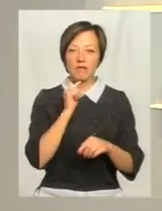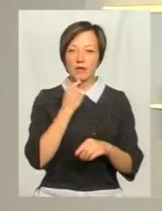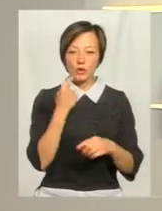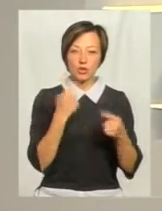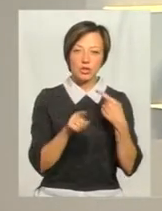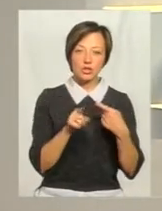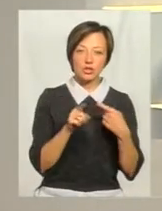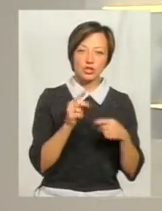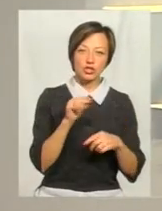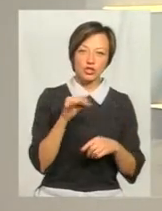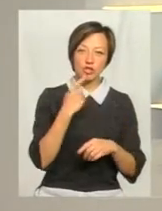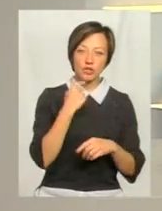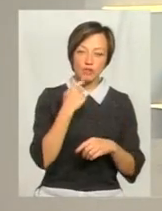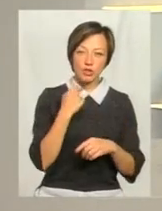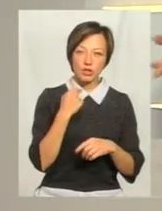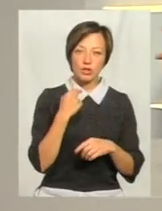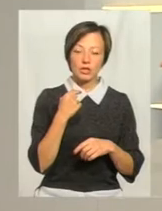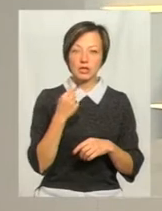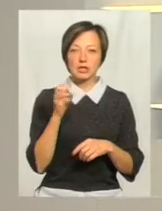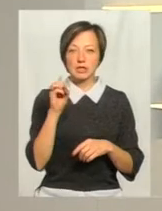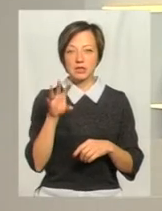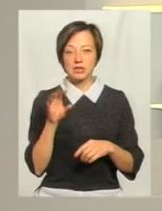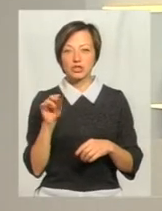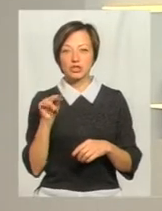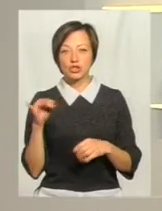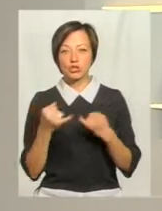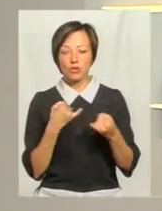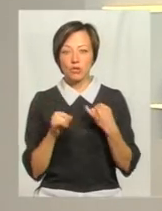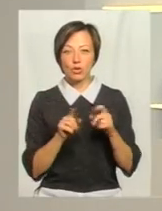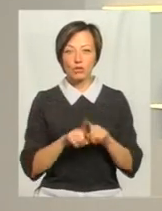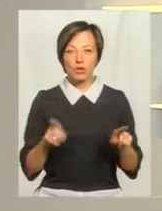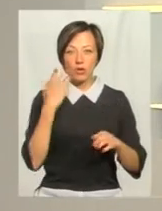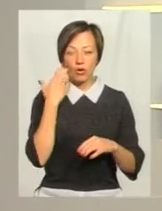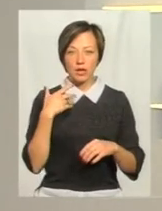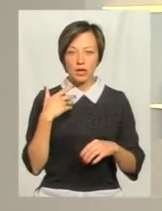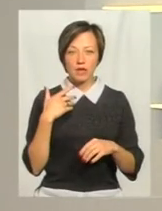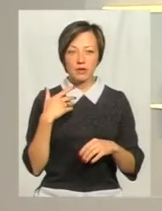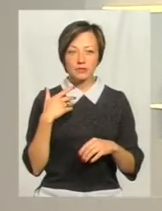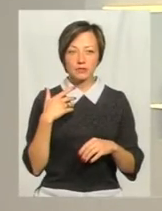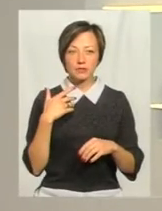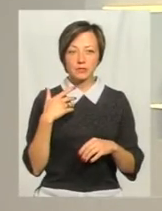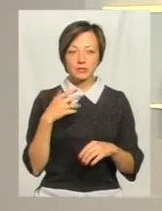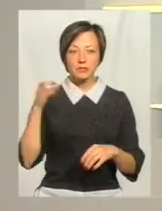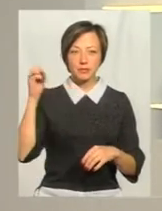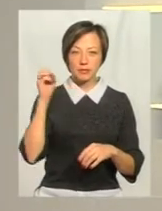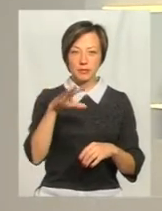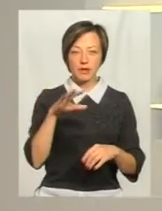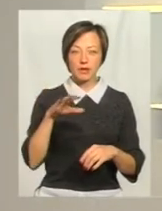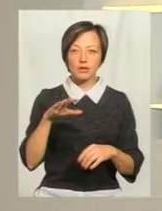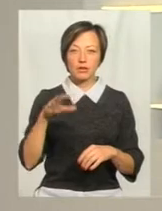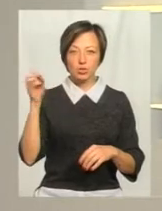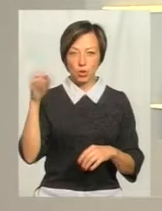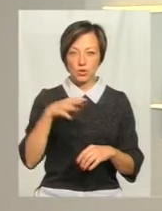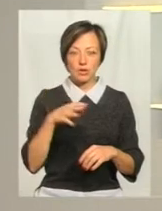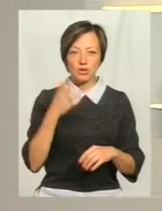розрізнити, чи то червоний сигнал світлофори, чи жовтий, особливо коли туди світить сонце,